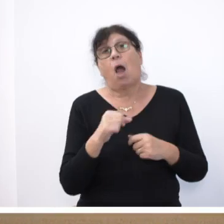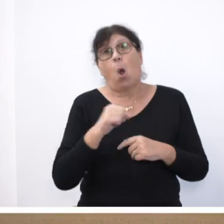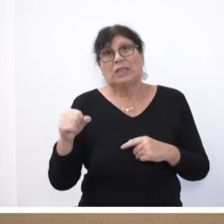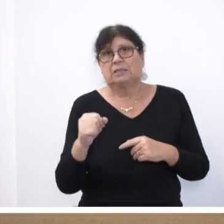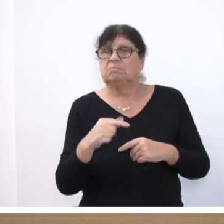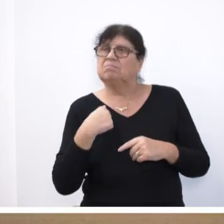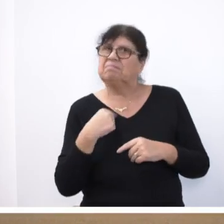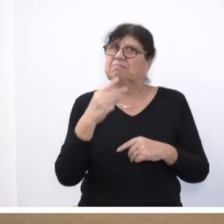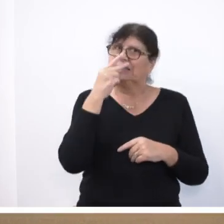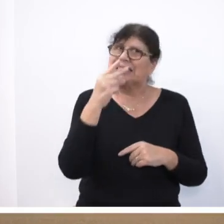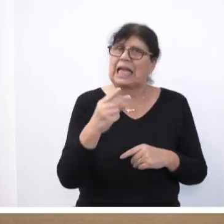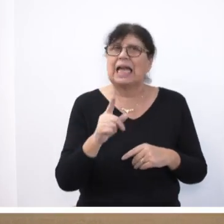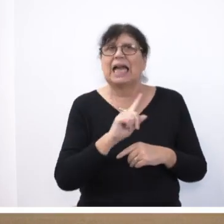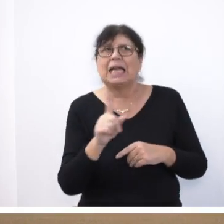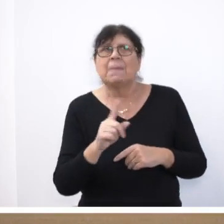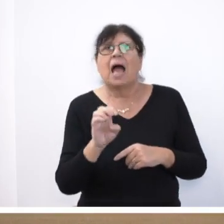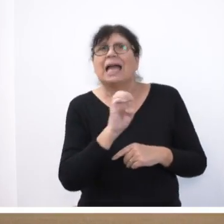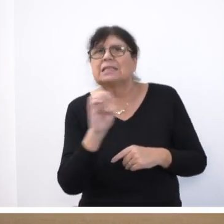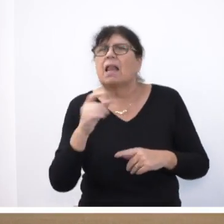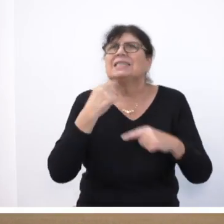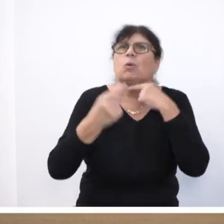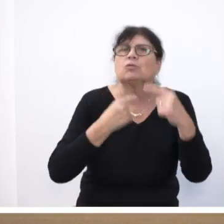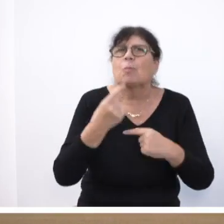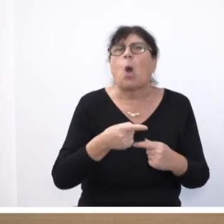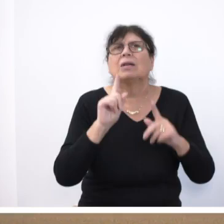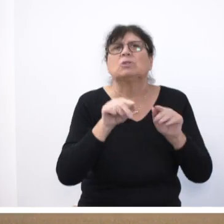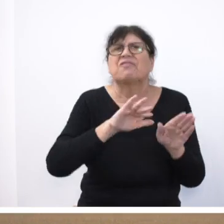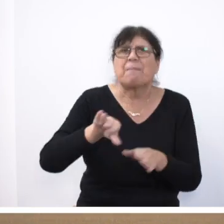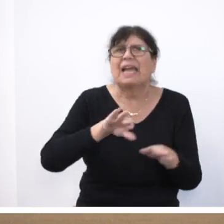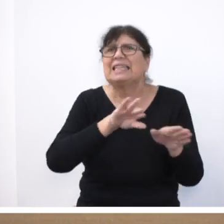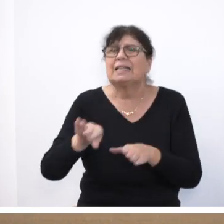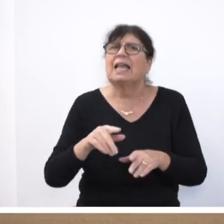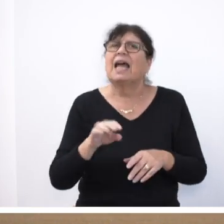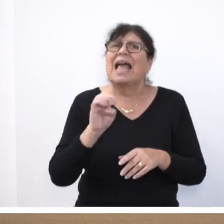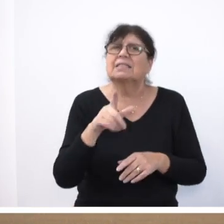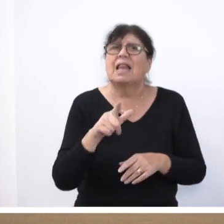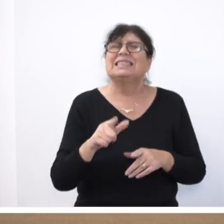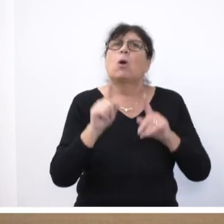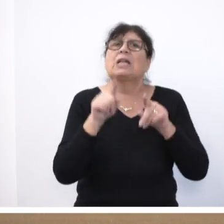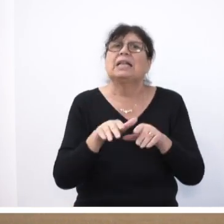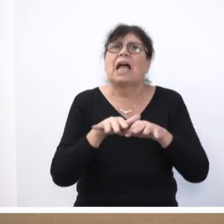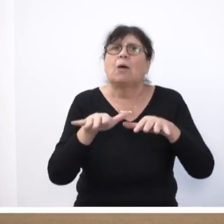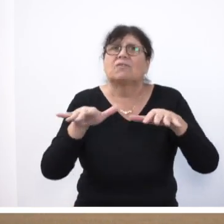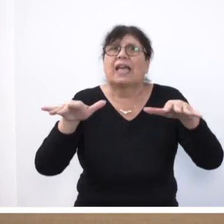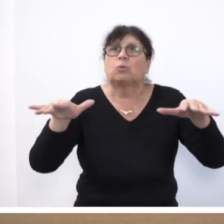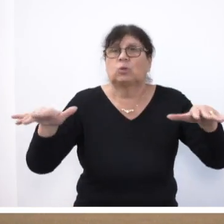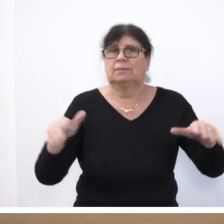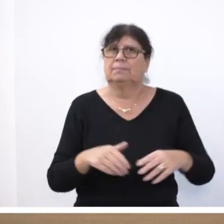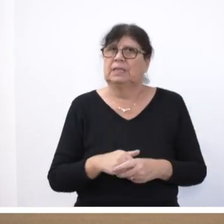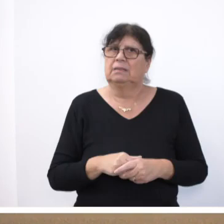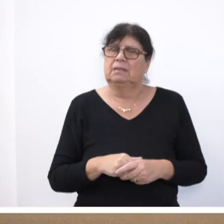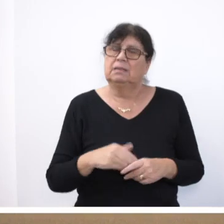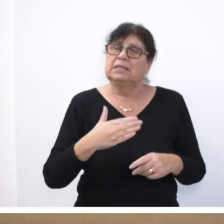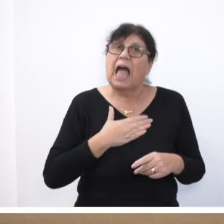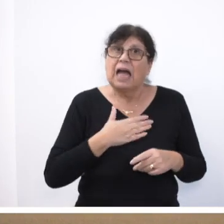sehen ja, es wird immer von Eskalation gesprochen, die man vermeiden will. Eskalation heißt ja Ausweitung. Es hat